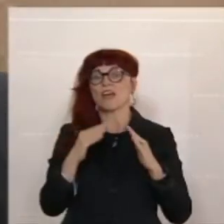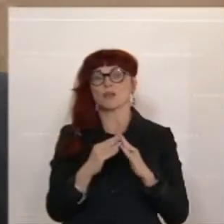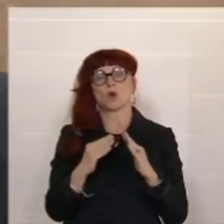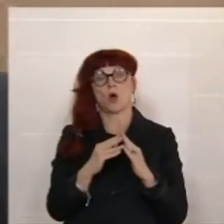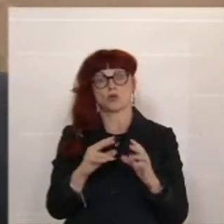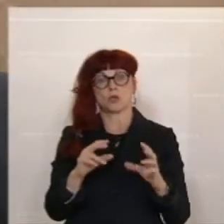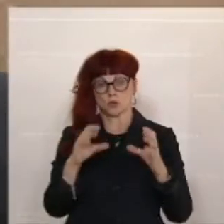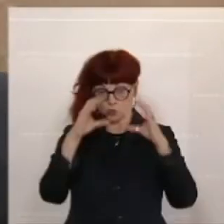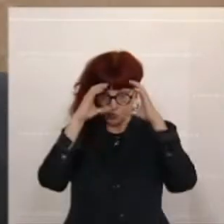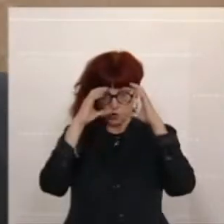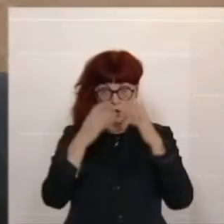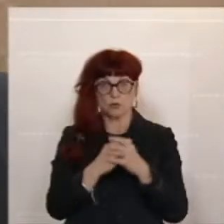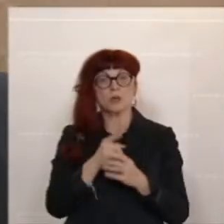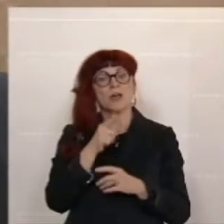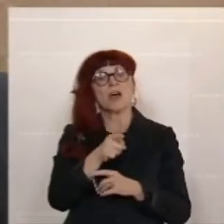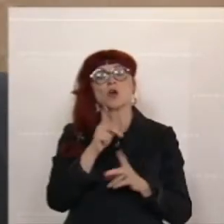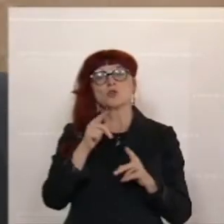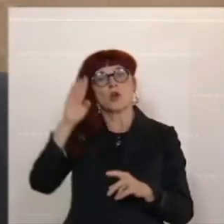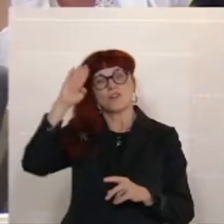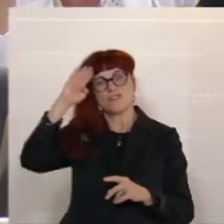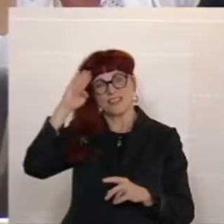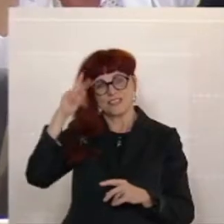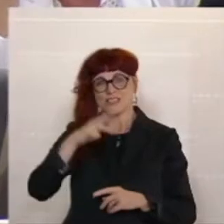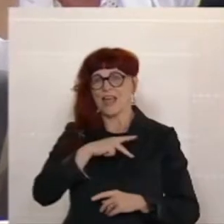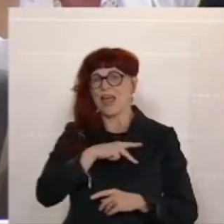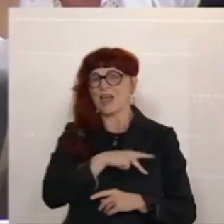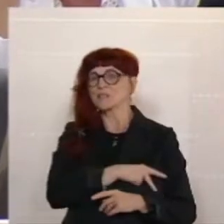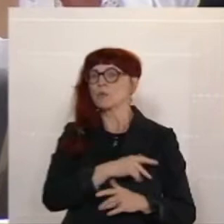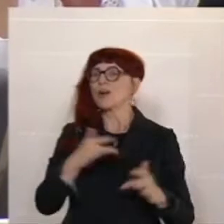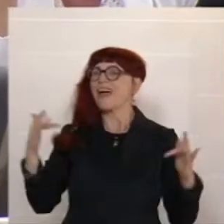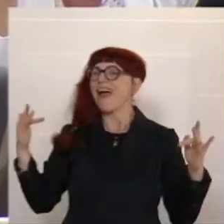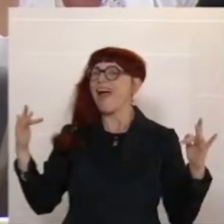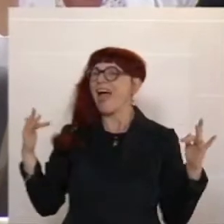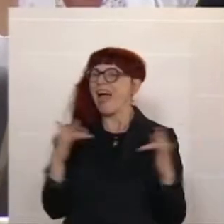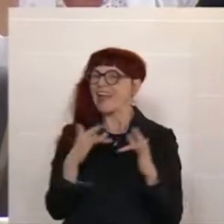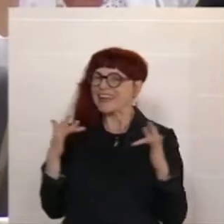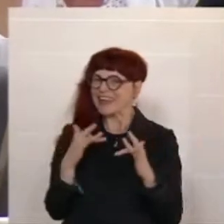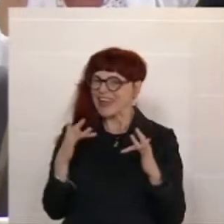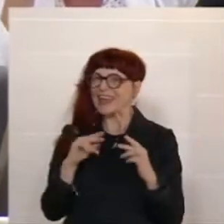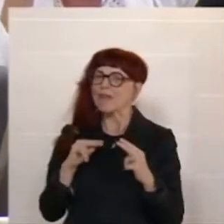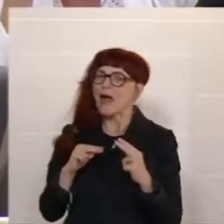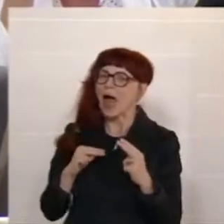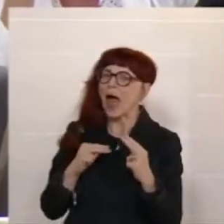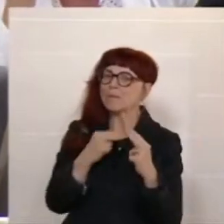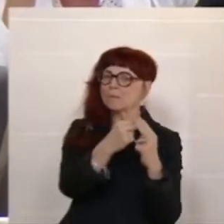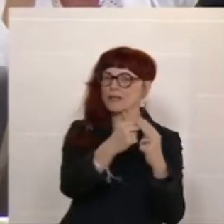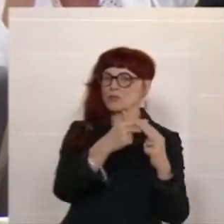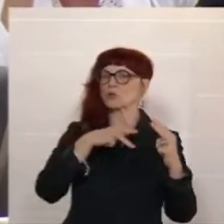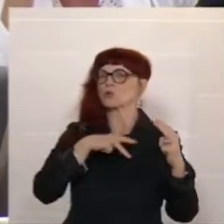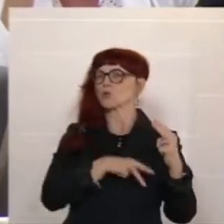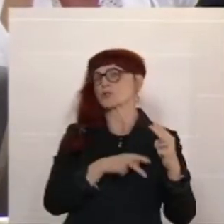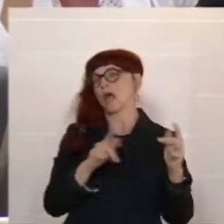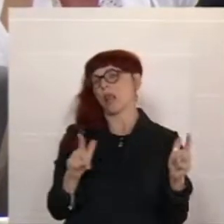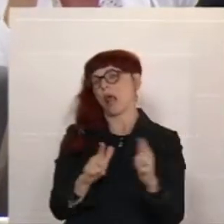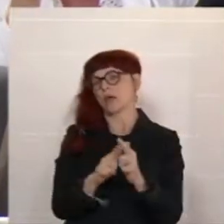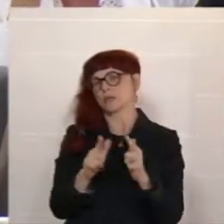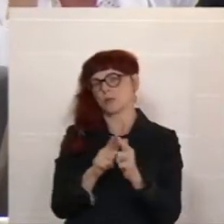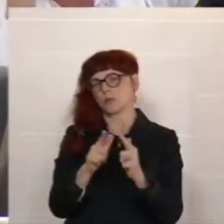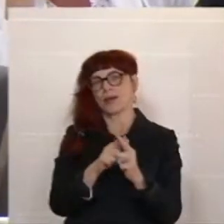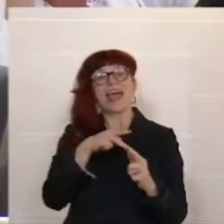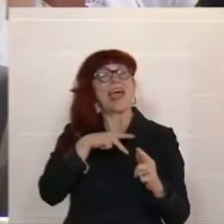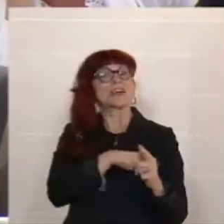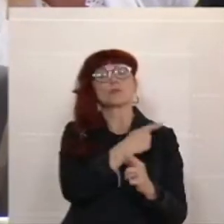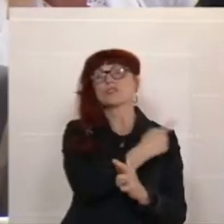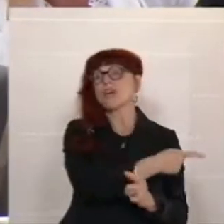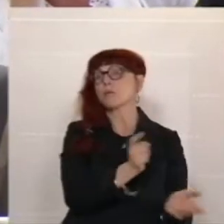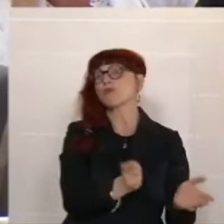SPÖ stimmt gegen die Valorisierung von Sozialleistungen, eine langjährige Forderung der SPÖ in